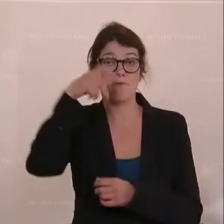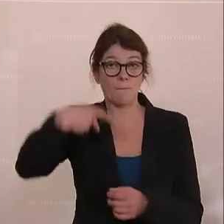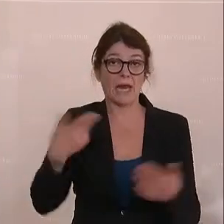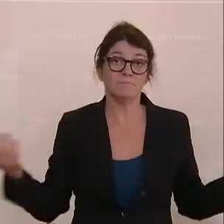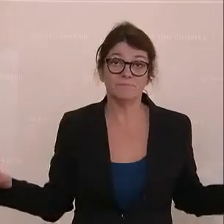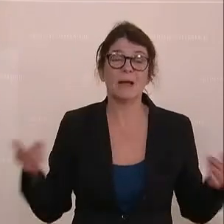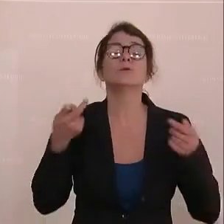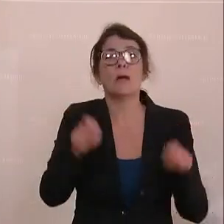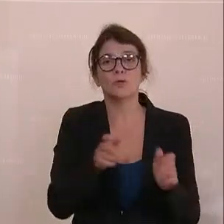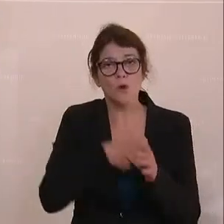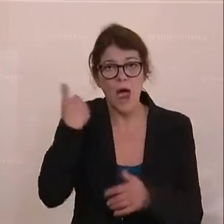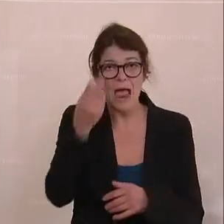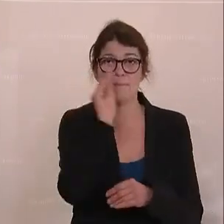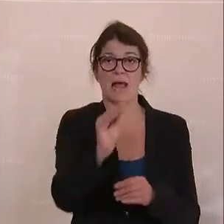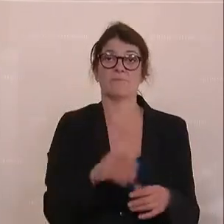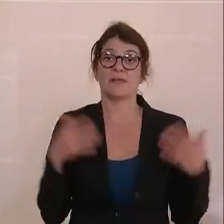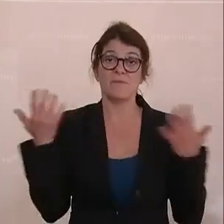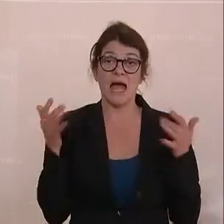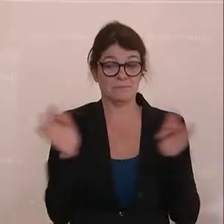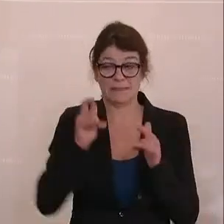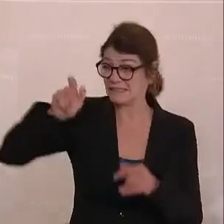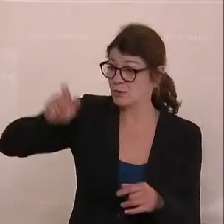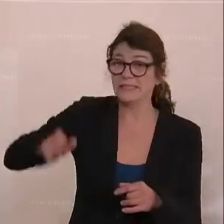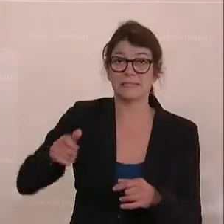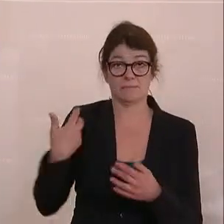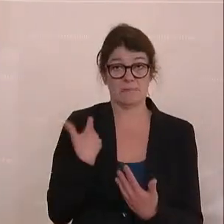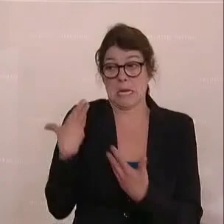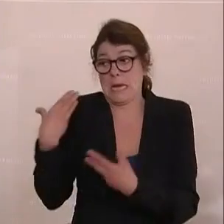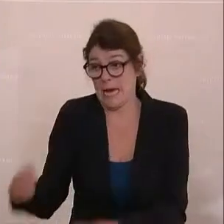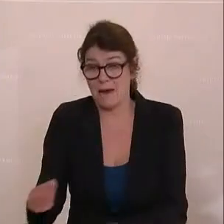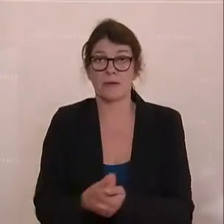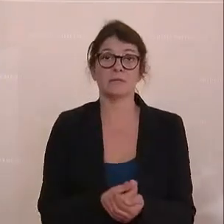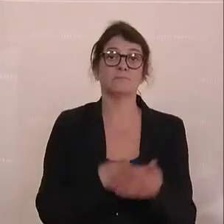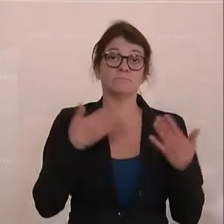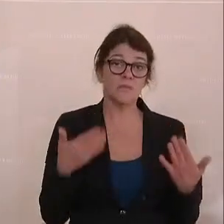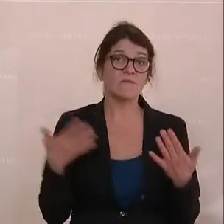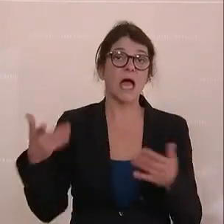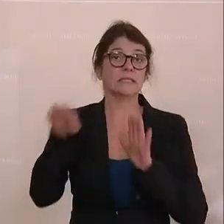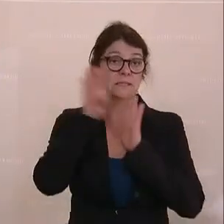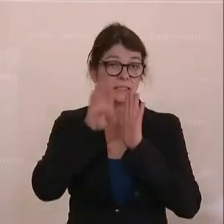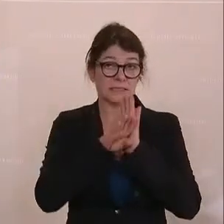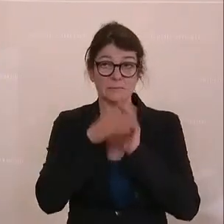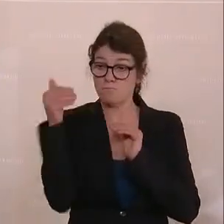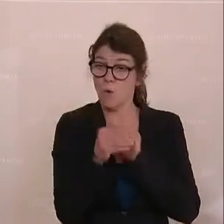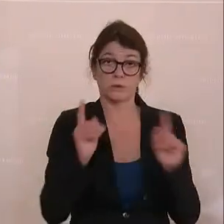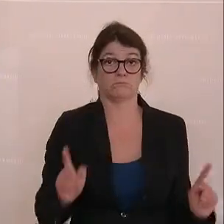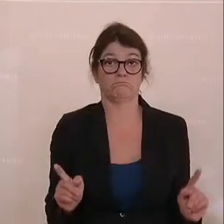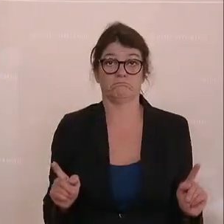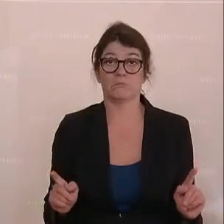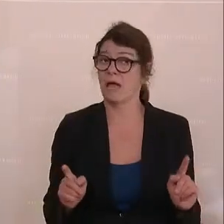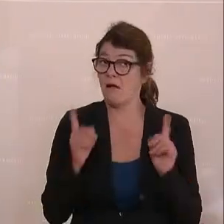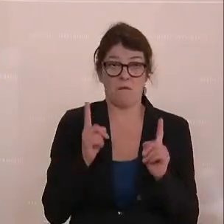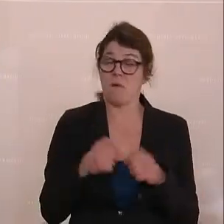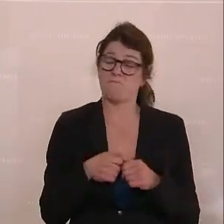Abschließend noch einmal, das, was sie den Pensionisten jetzt geben, unter Anführungszeichen, ist das, was sie gesetzlich müssen. Sie